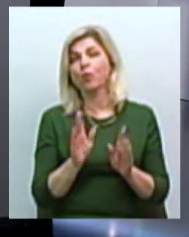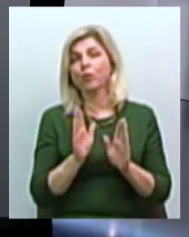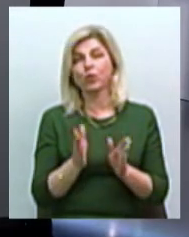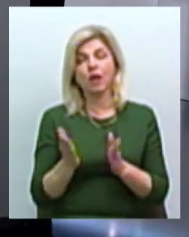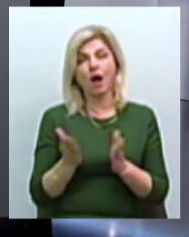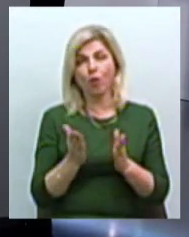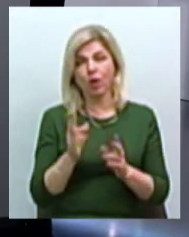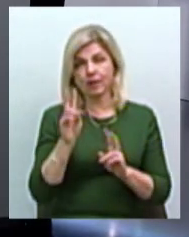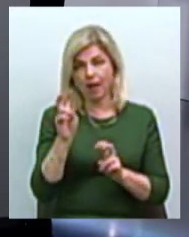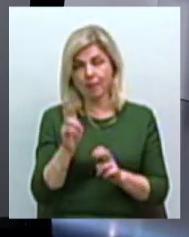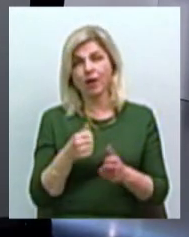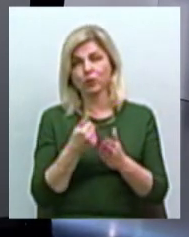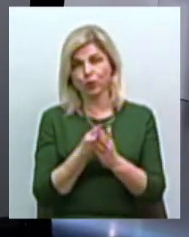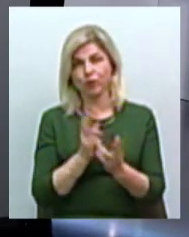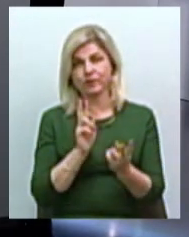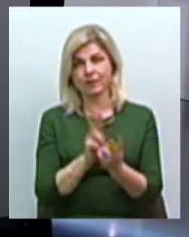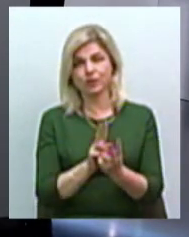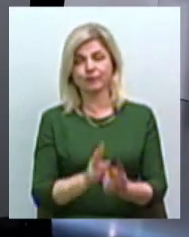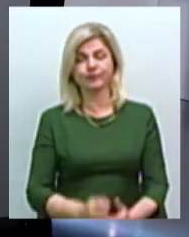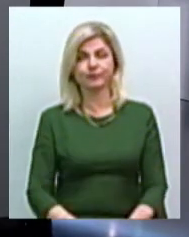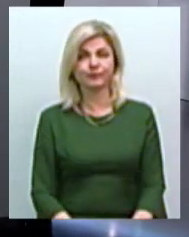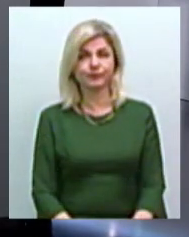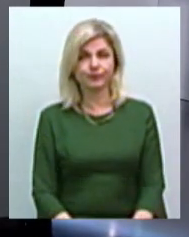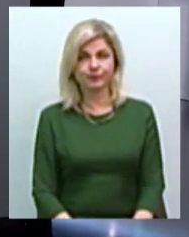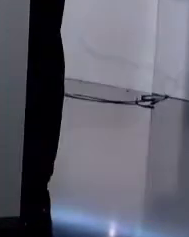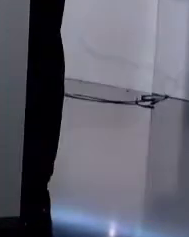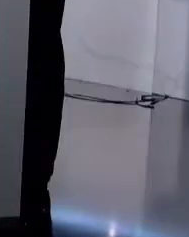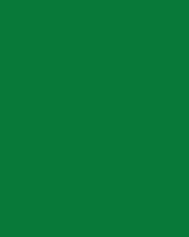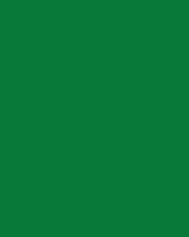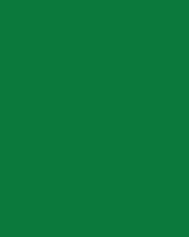підкаже наступний день, а наш ефір завершено. на все добре.